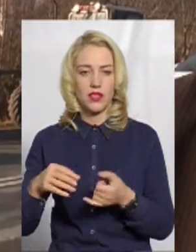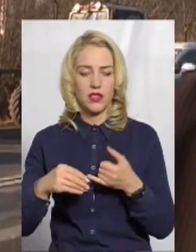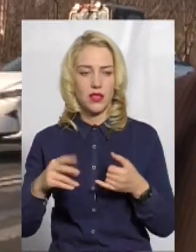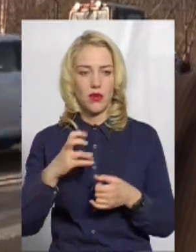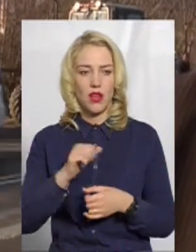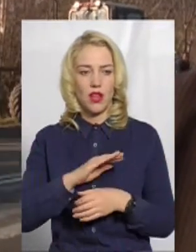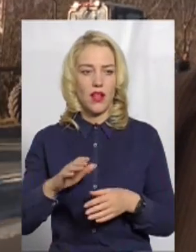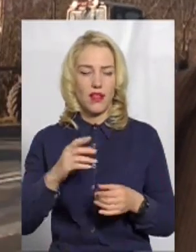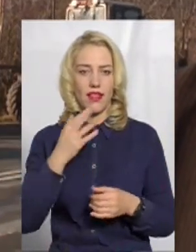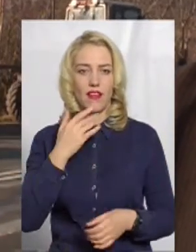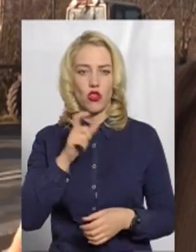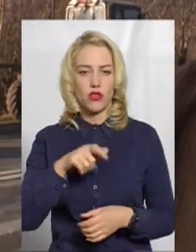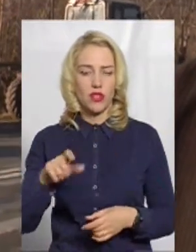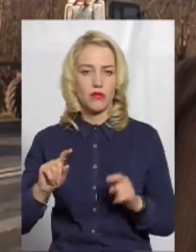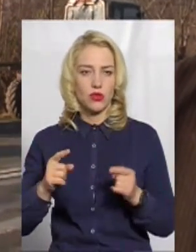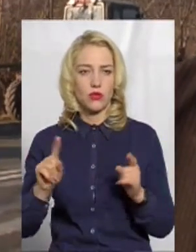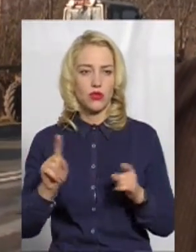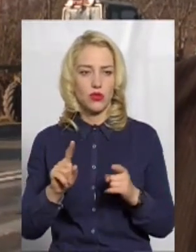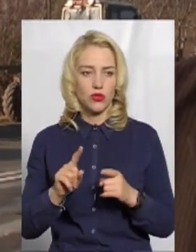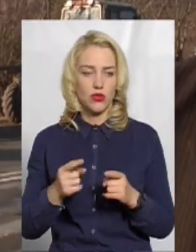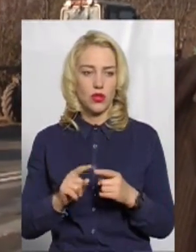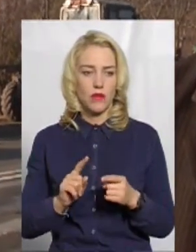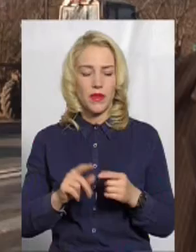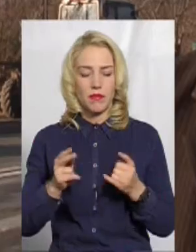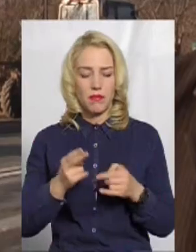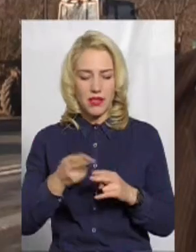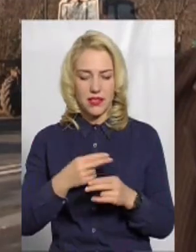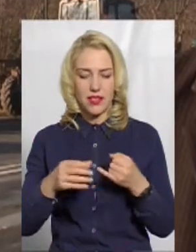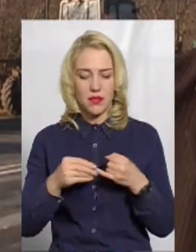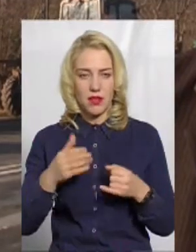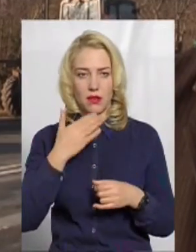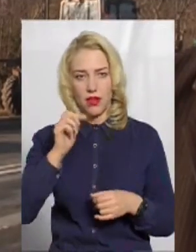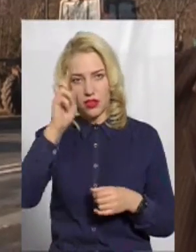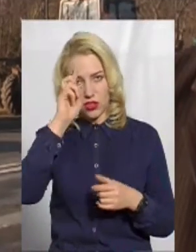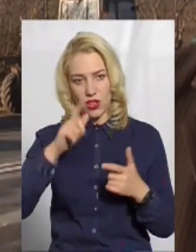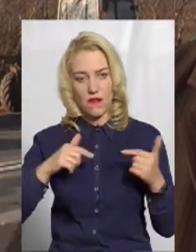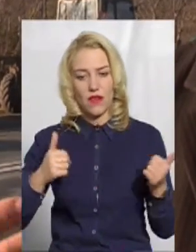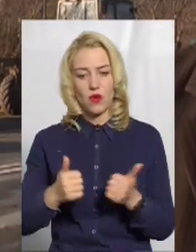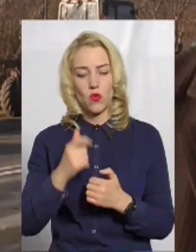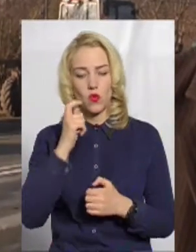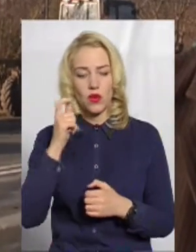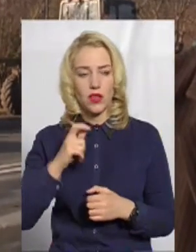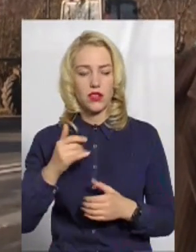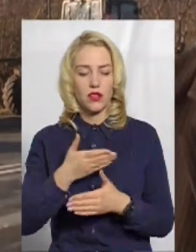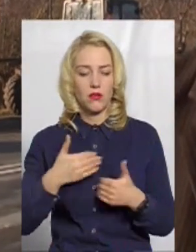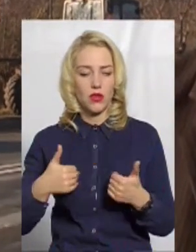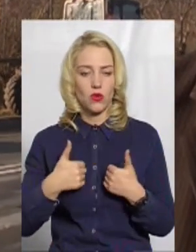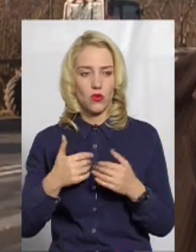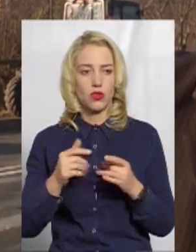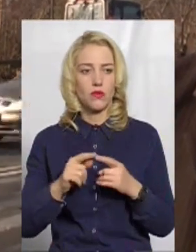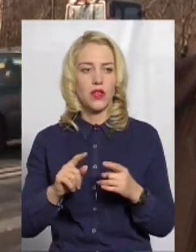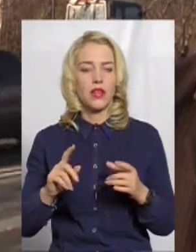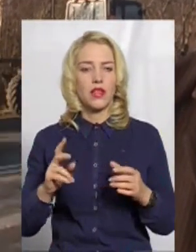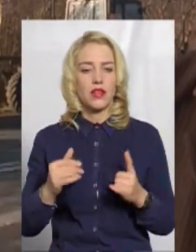іностранці. Тому що без землі немає держави України. І ми хочемо захистити для наших поколінь